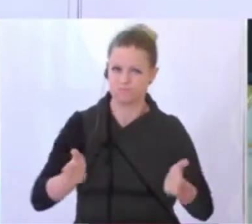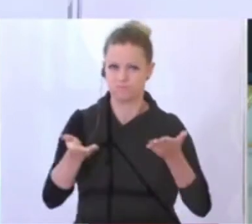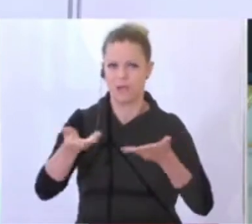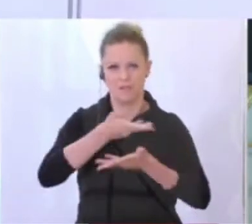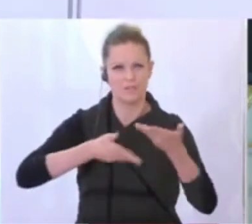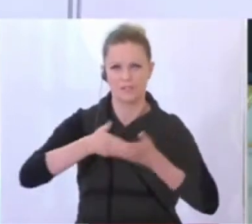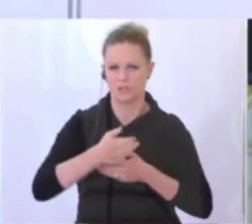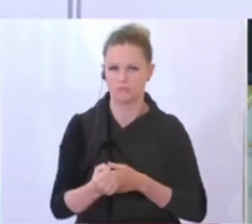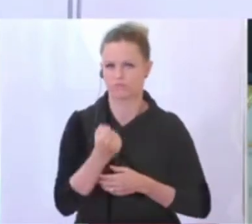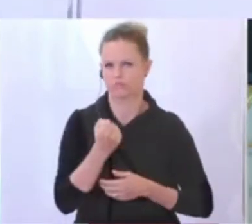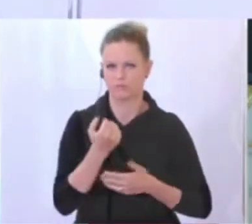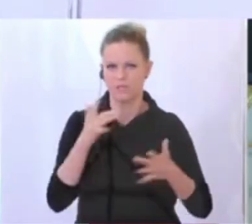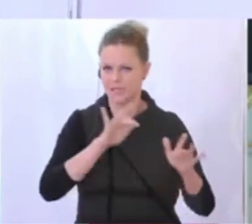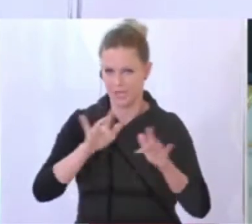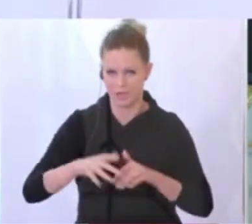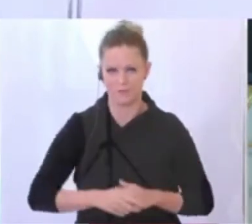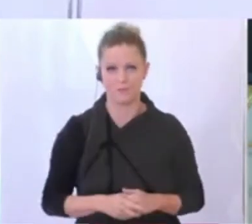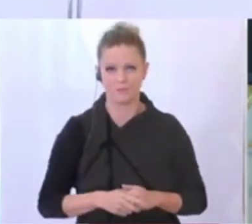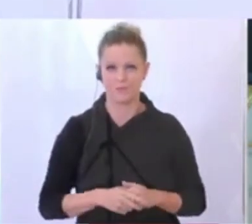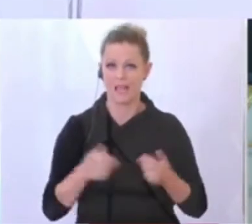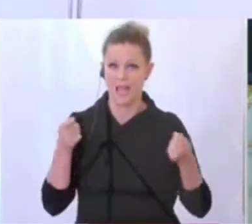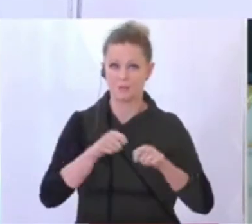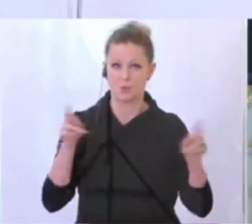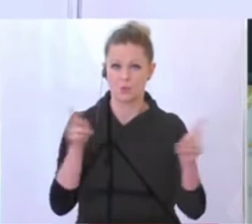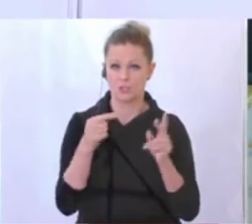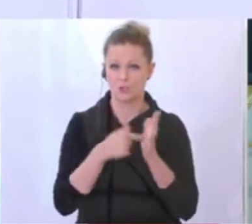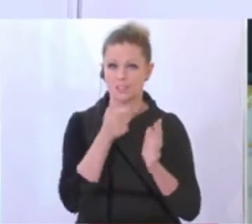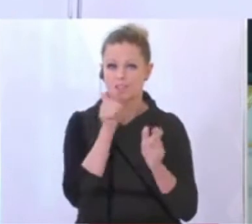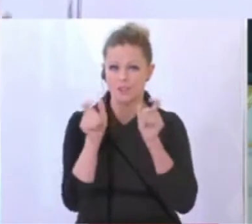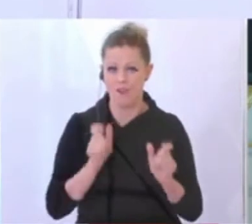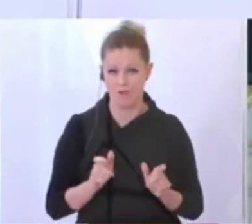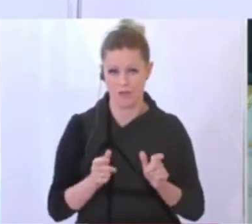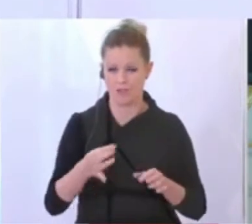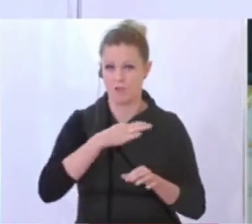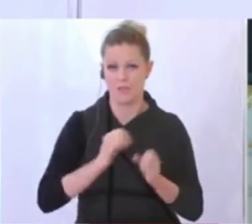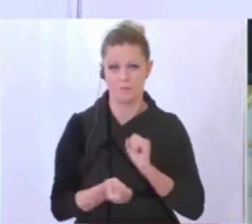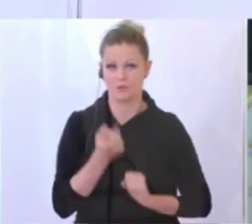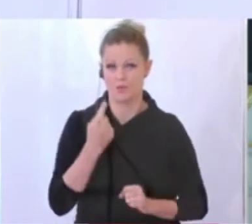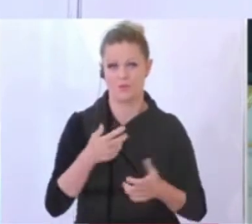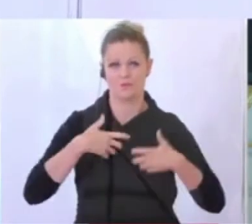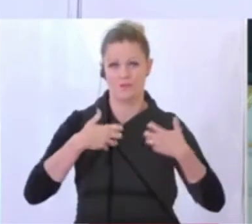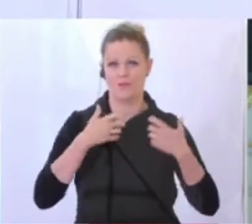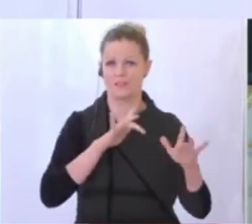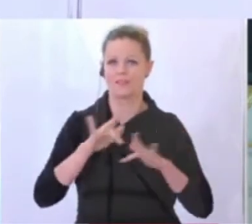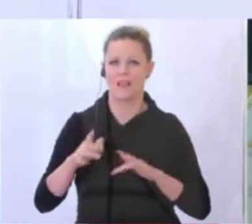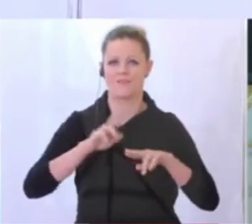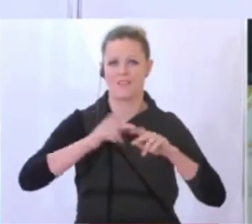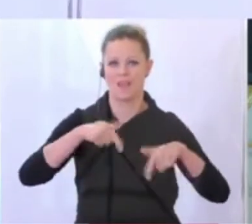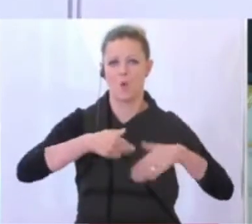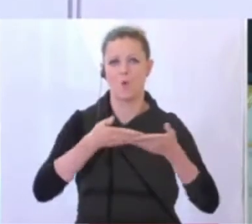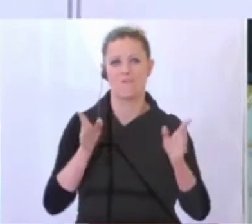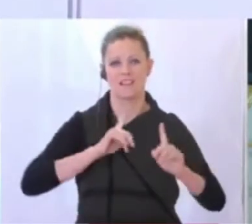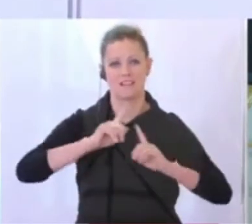enorm. Nur mehr abschließend die Stichworte. Was mich natürlich besonders freut, ist, wenn hier in den